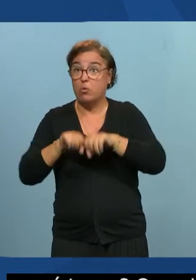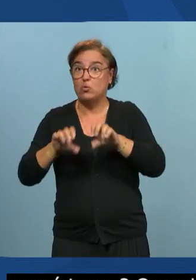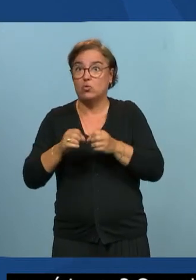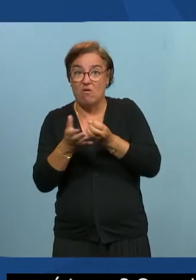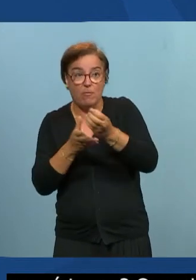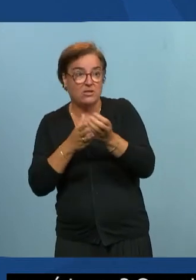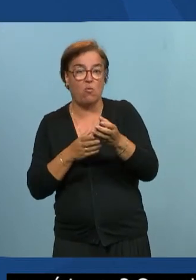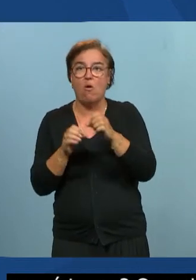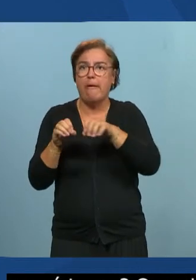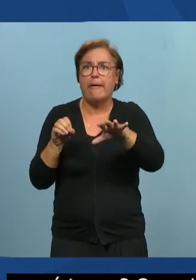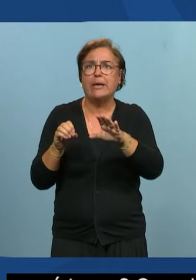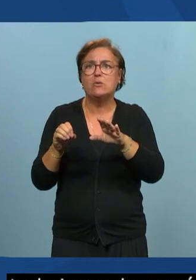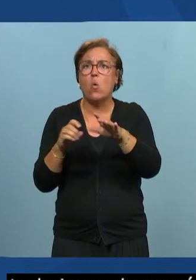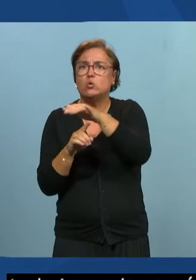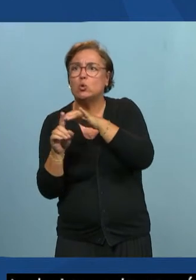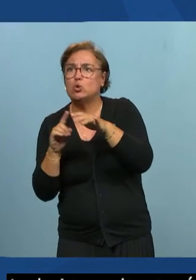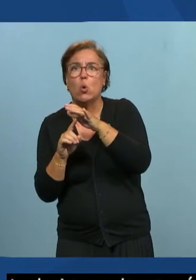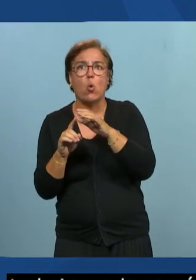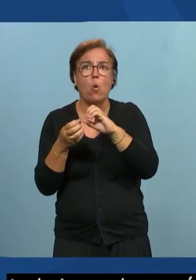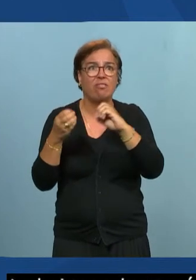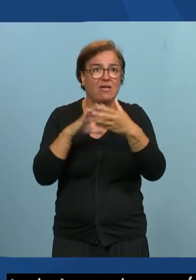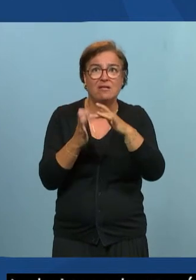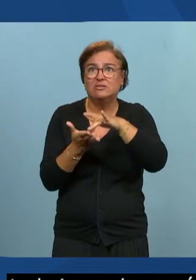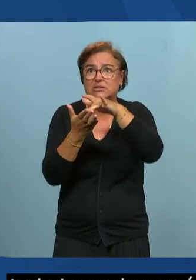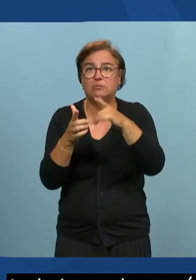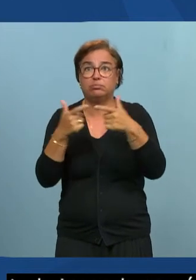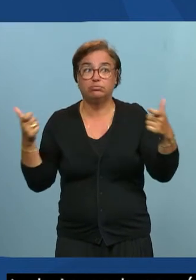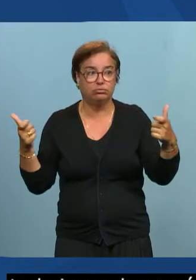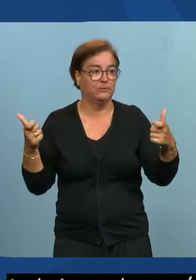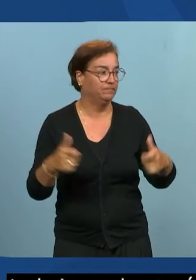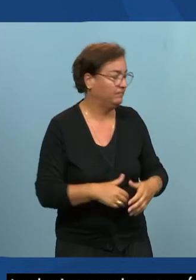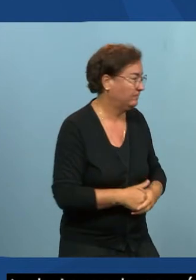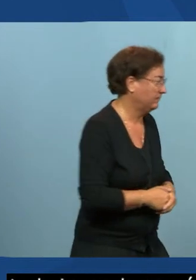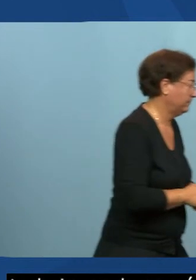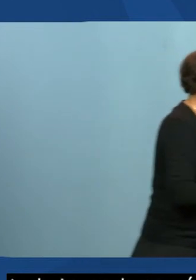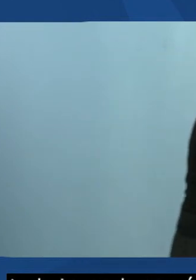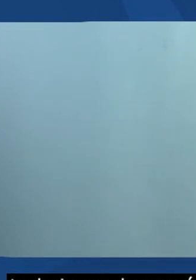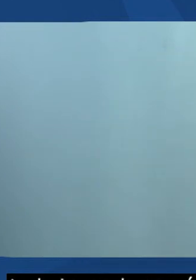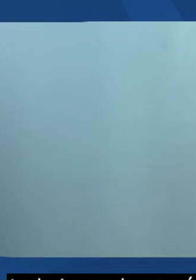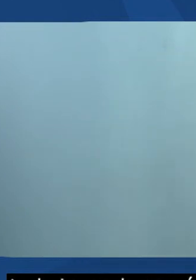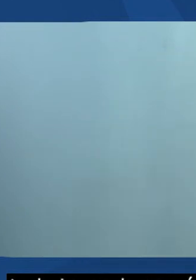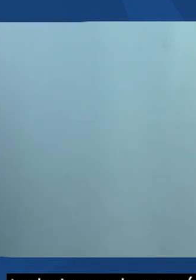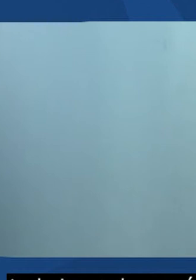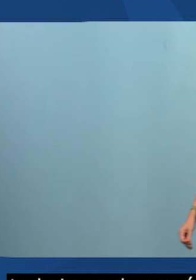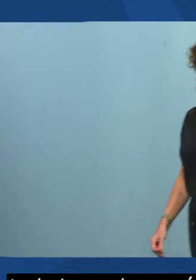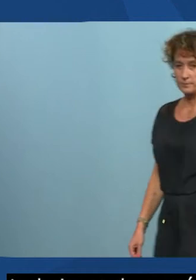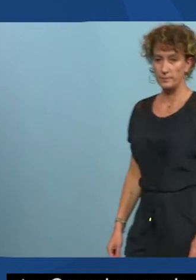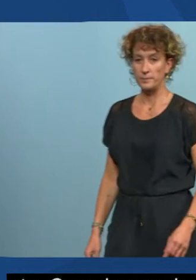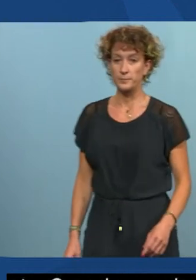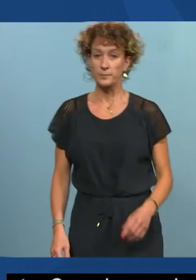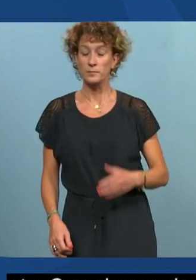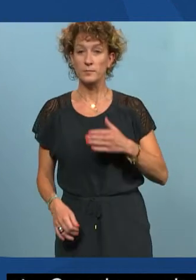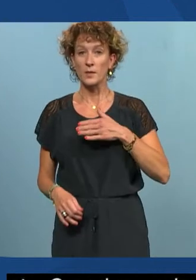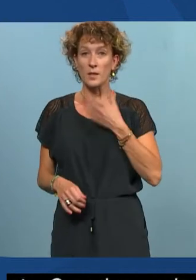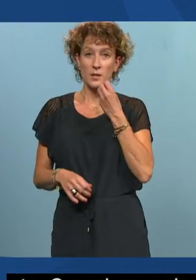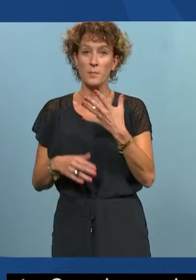sociaux, sur des sites internet, on contribue, etc. Donc, j'aime bien ces définitions parce qu'elles présentent en tout cas ces trois aspects